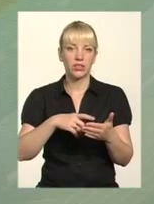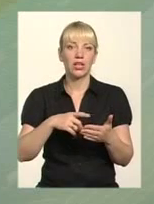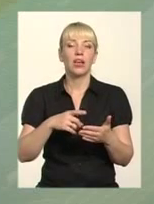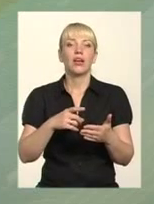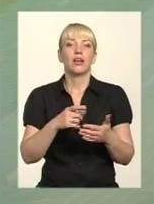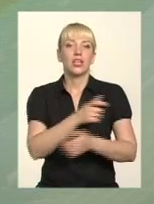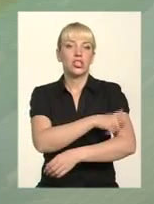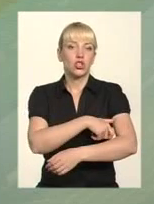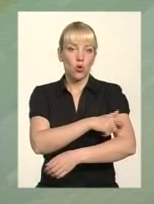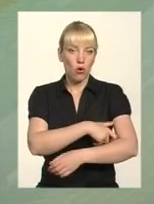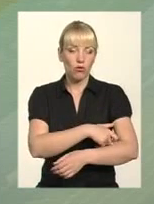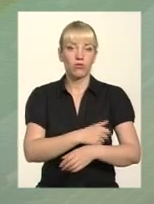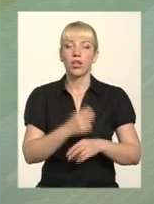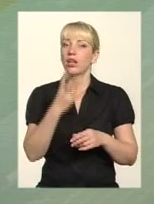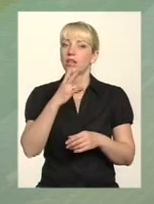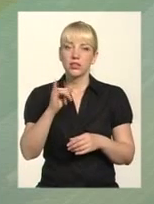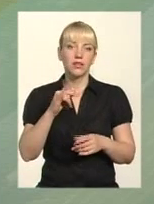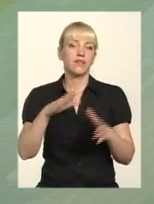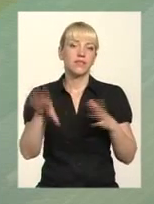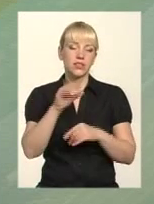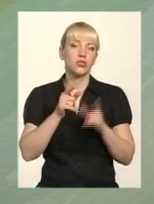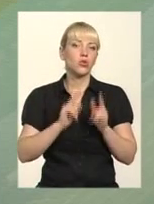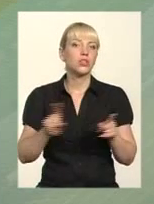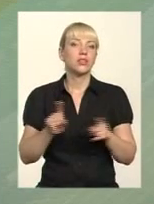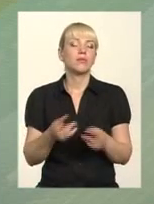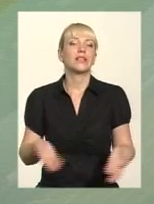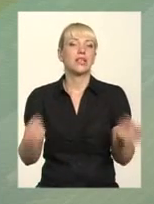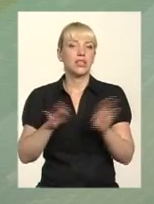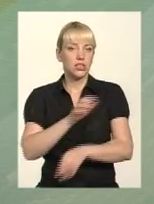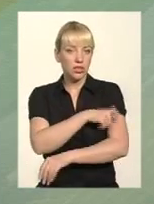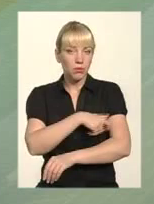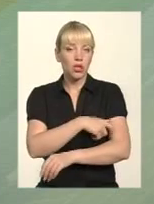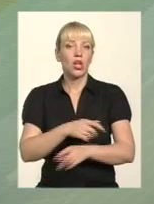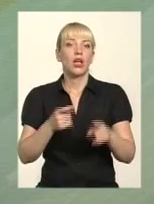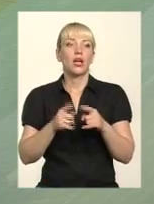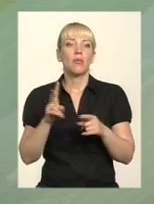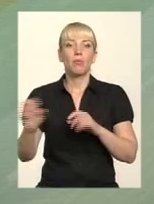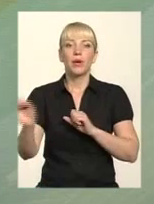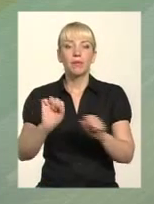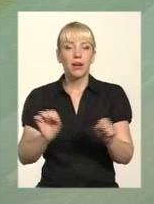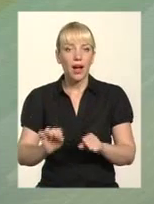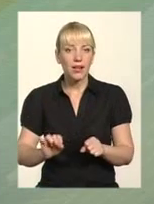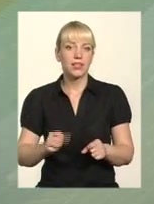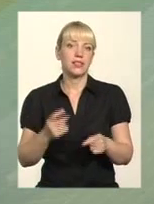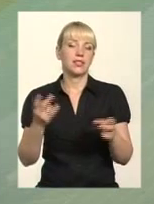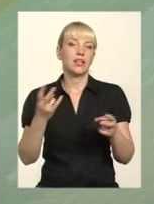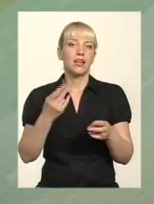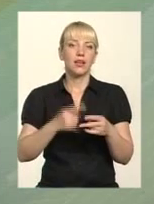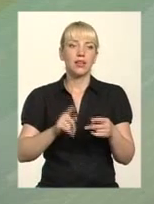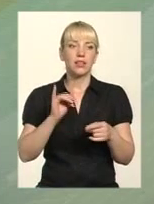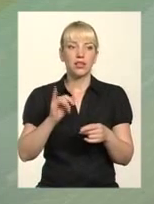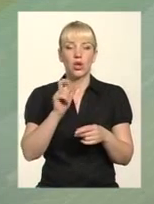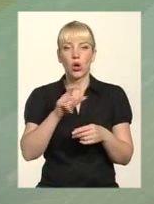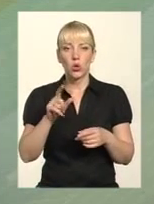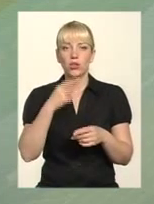порядку. Хтось слідкує, перебирання чітко йде, якщо перебиральниця щось не зробили, звичайно, люди зразу їй